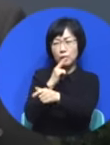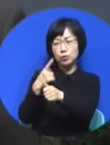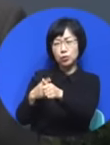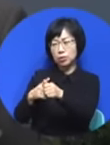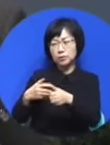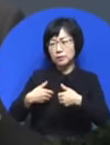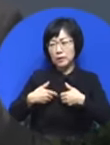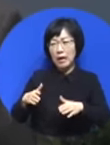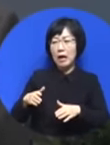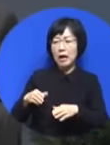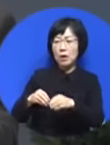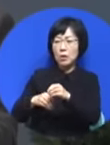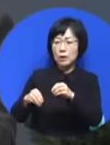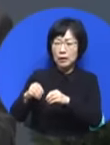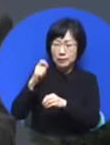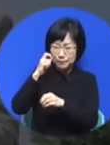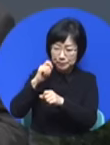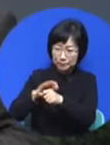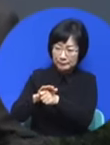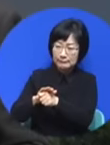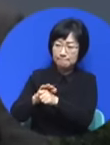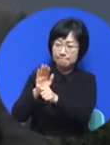일심 전심 지속으로 기도해